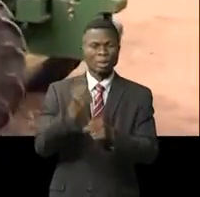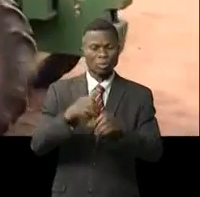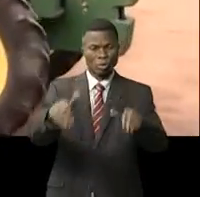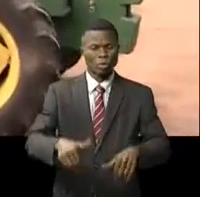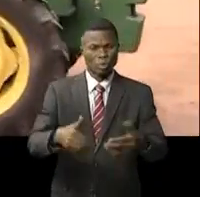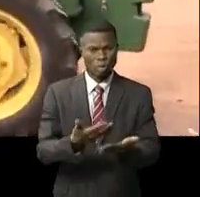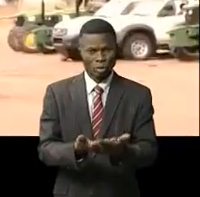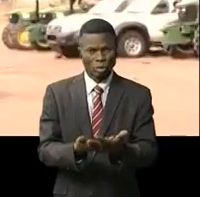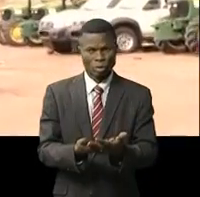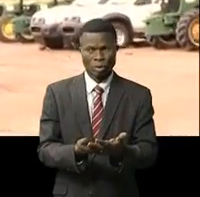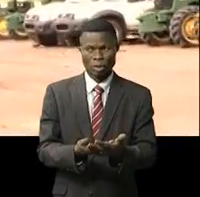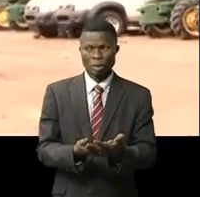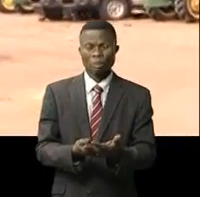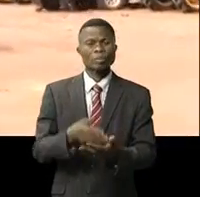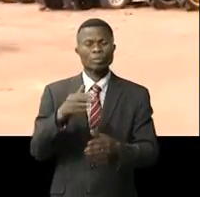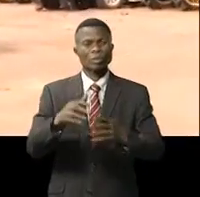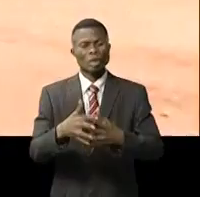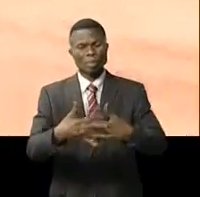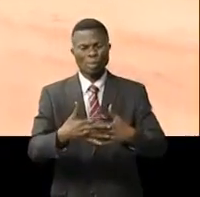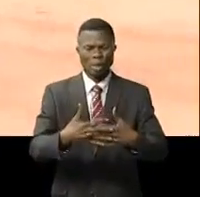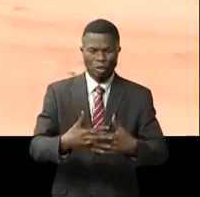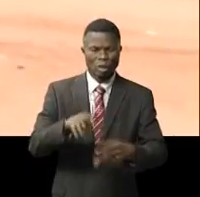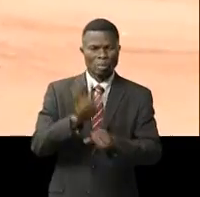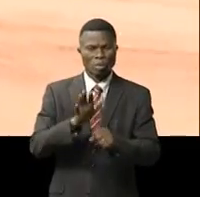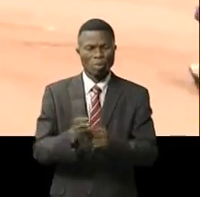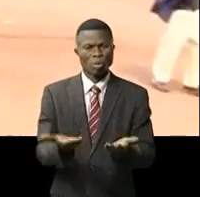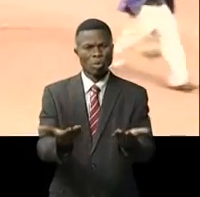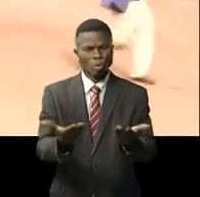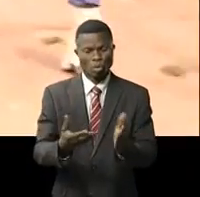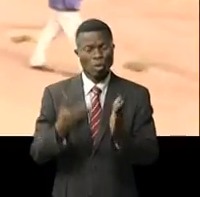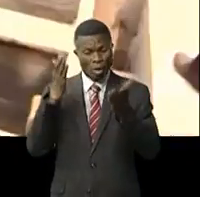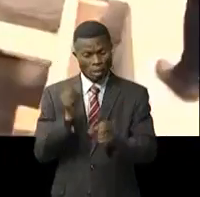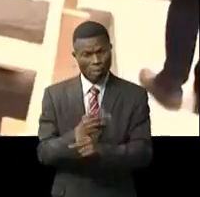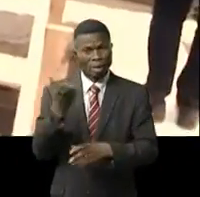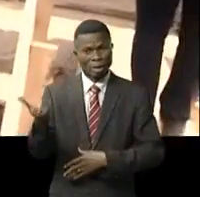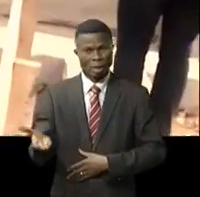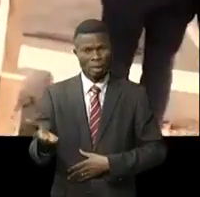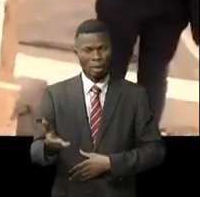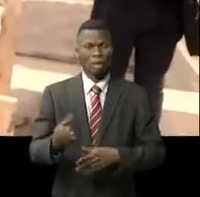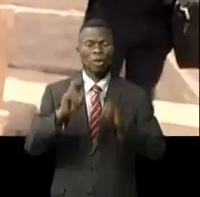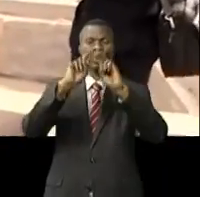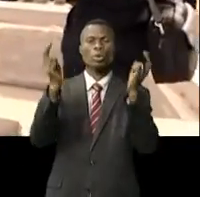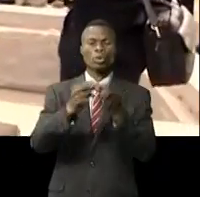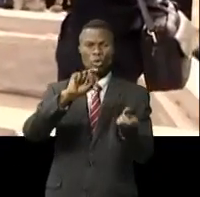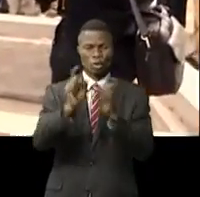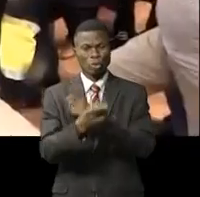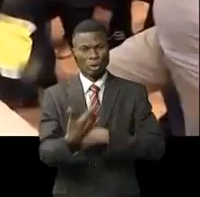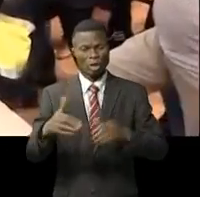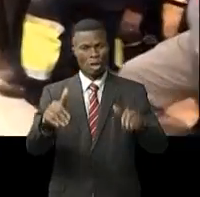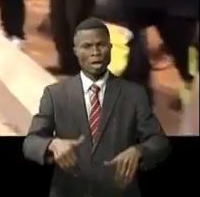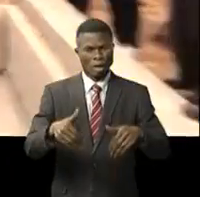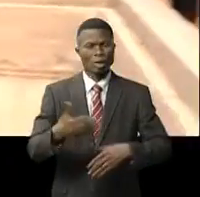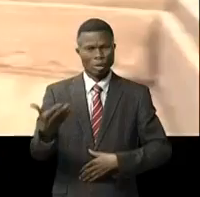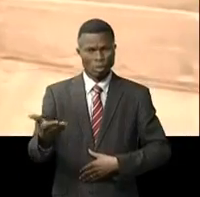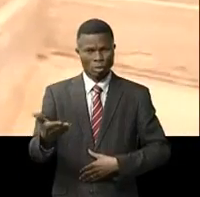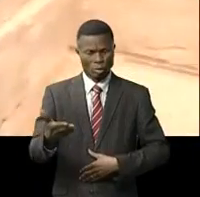'agriculture. Trapteurs, moissonneuses et plusieurs autres engins ont été trouvés sur place. Quant à l'usine des transformations de produits agricoles